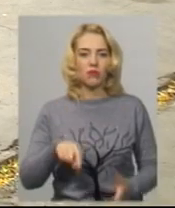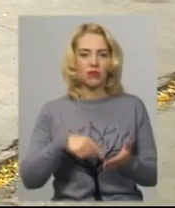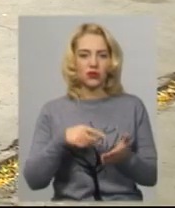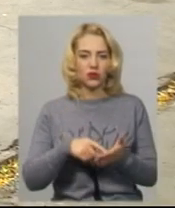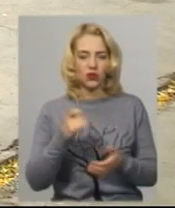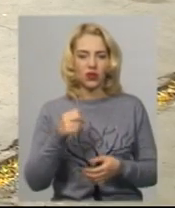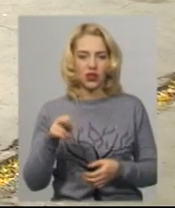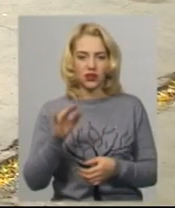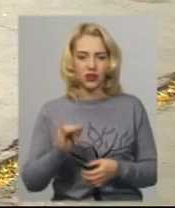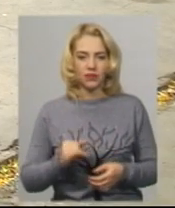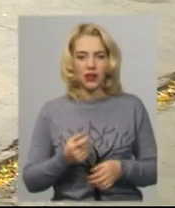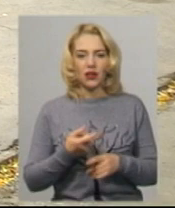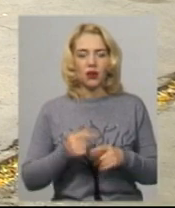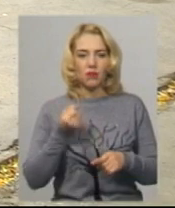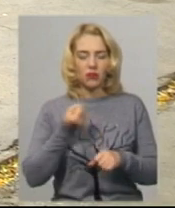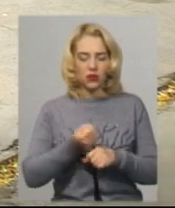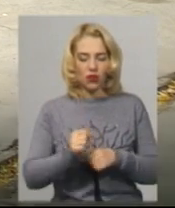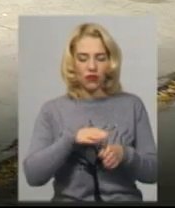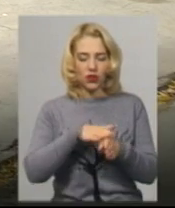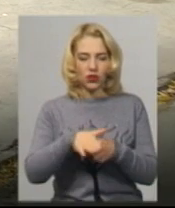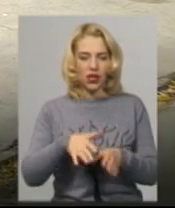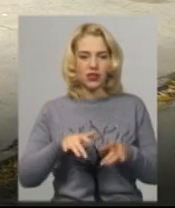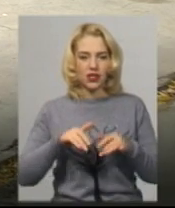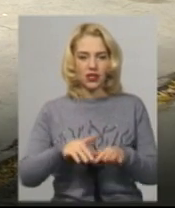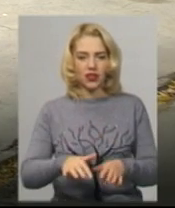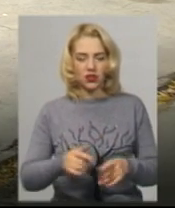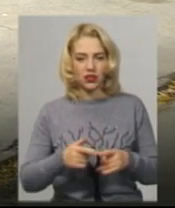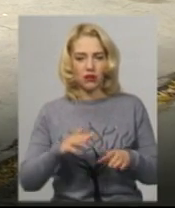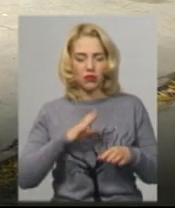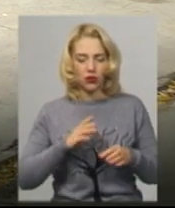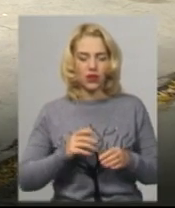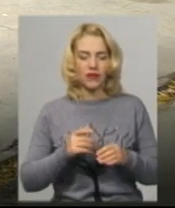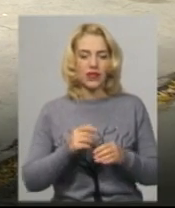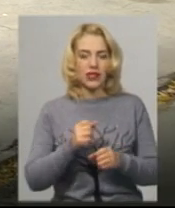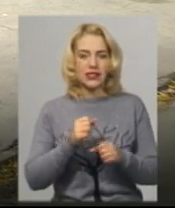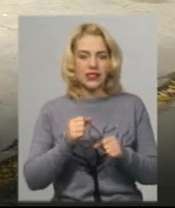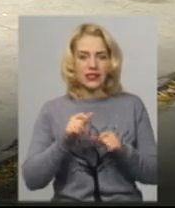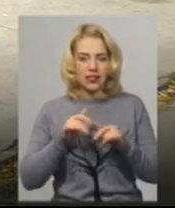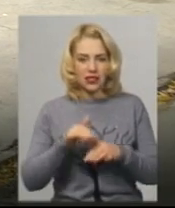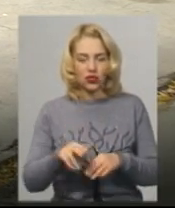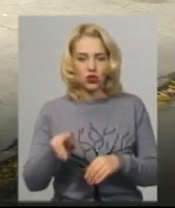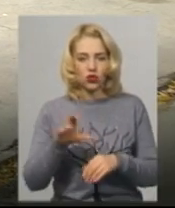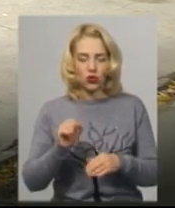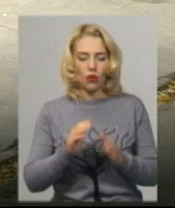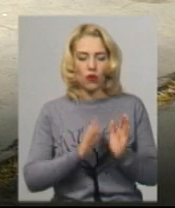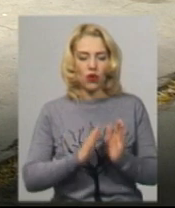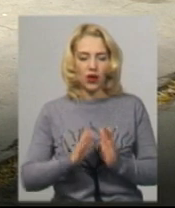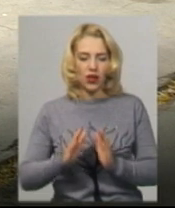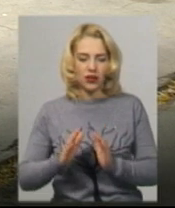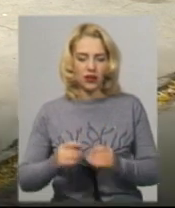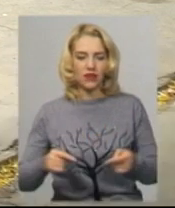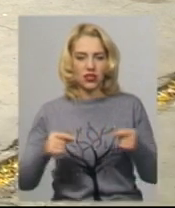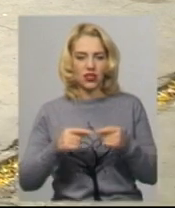В ході примусового виконання рішення державних виконавців вжито заходів щодо виконання в порядку і спосіб, визначений виконавчим документом,